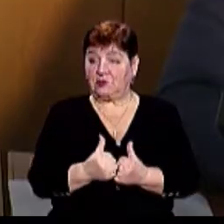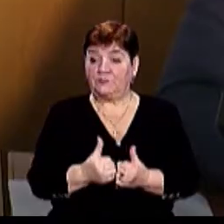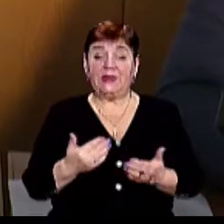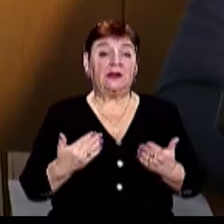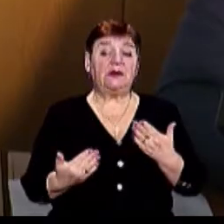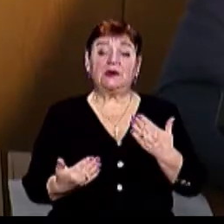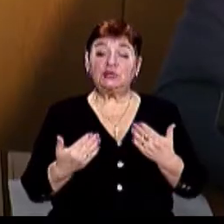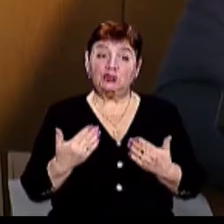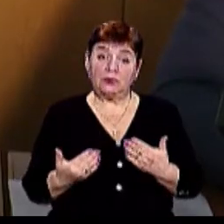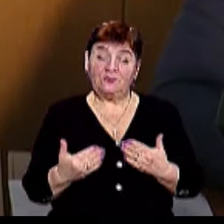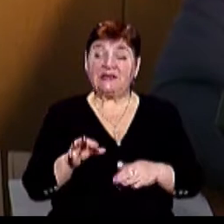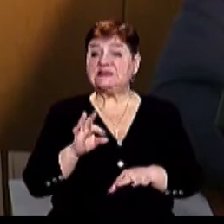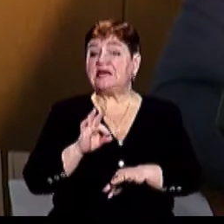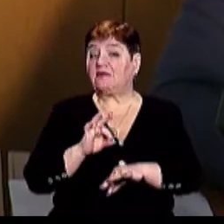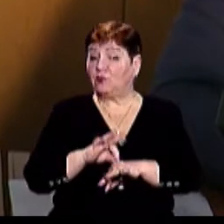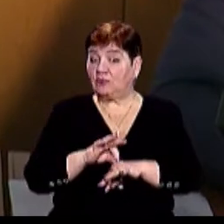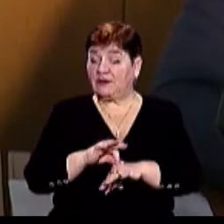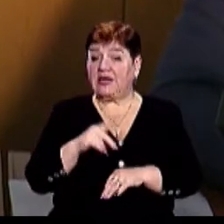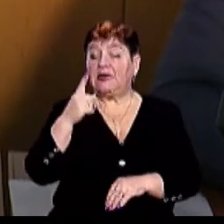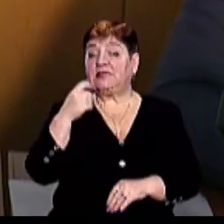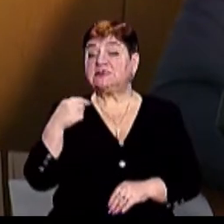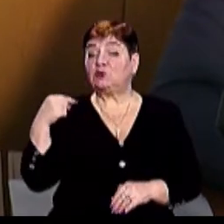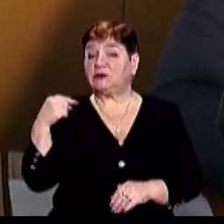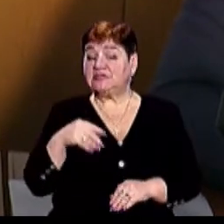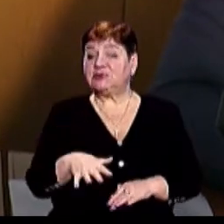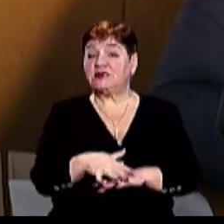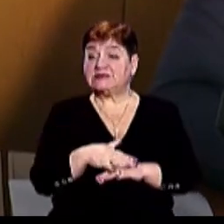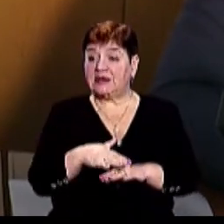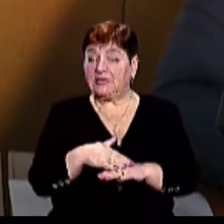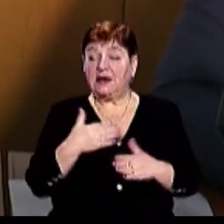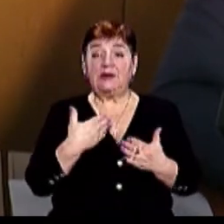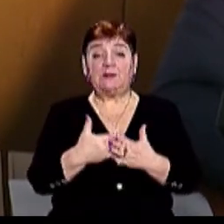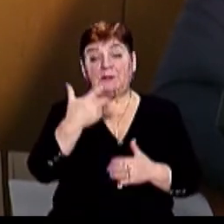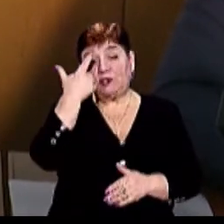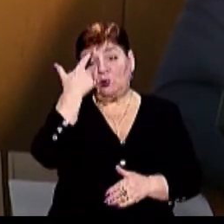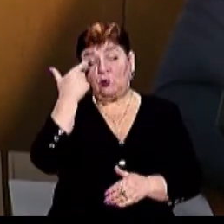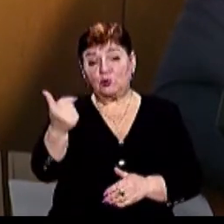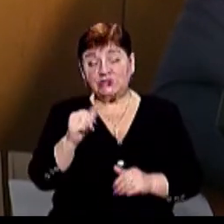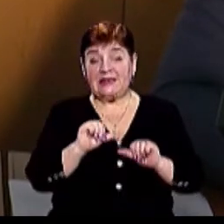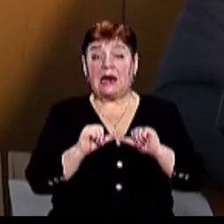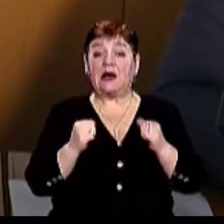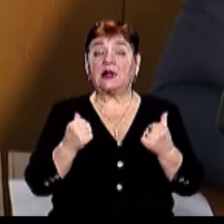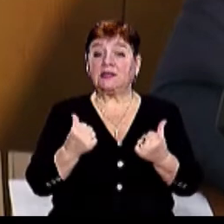Якщо захворюваність на 100 тисяч населення складала на момент оголошення карантину